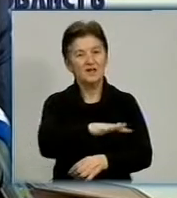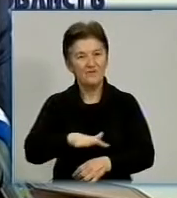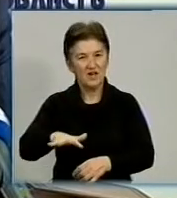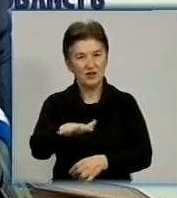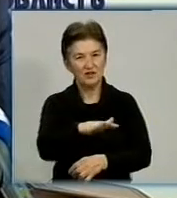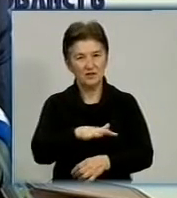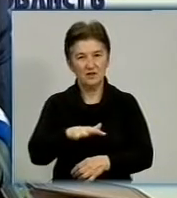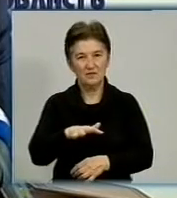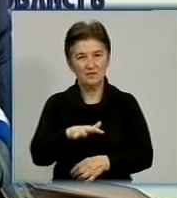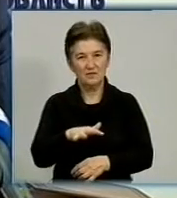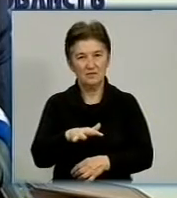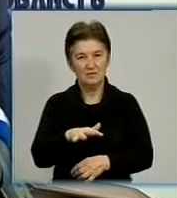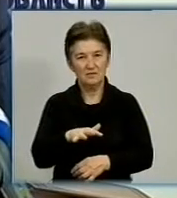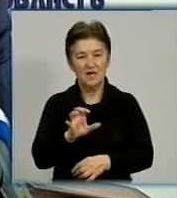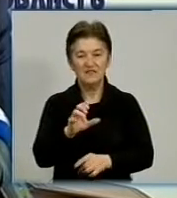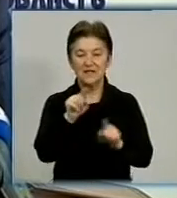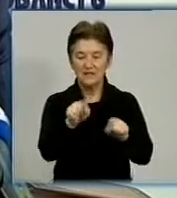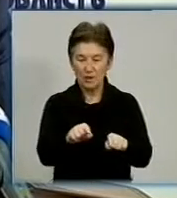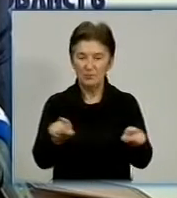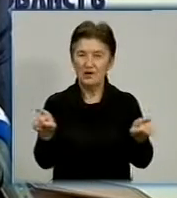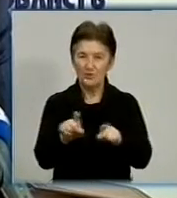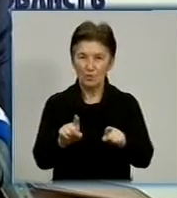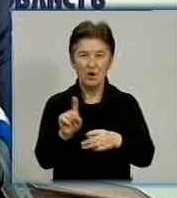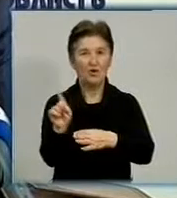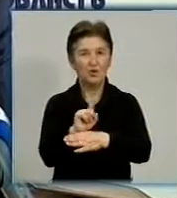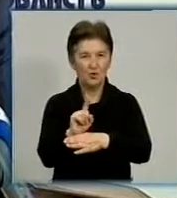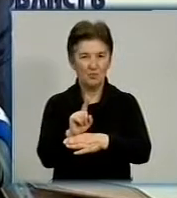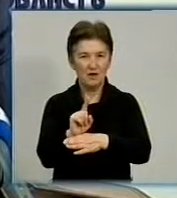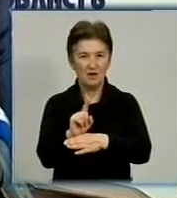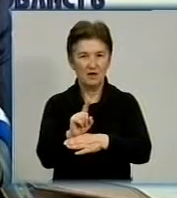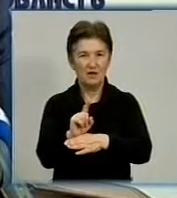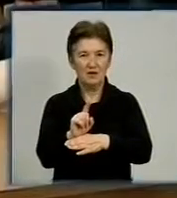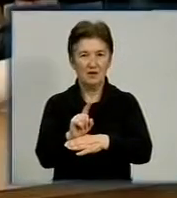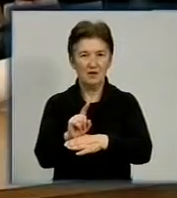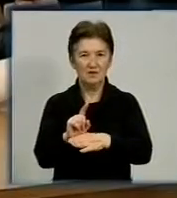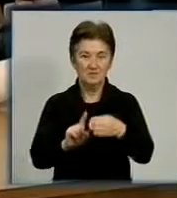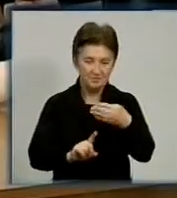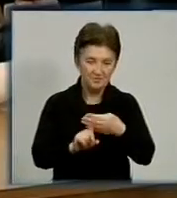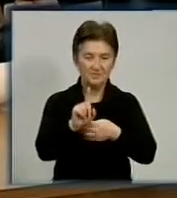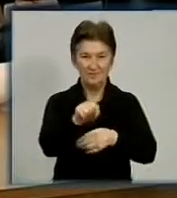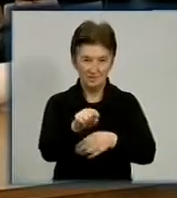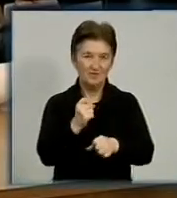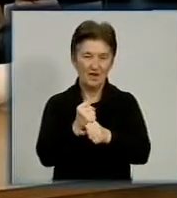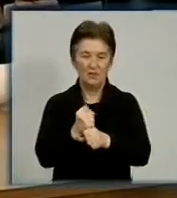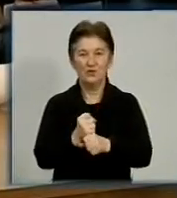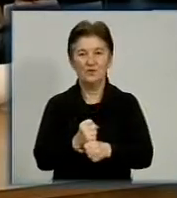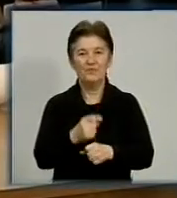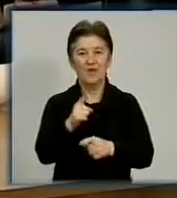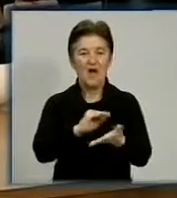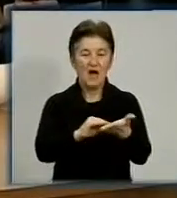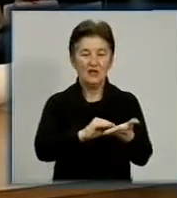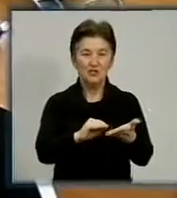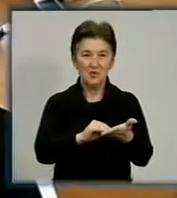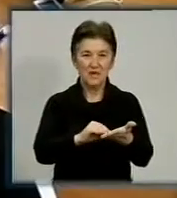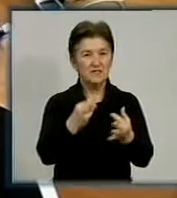з тим, щоб нормально приземлити цю інвестицію. З журналістами Олександр Петік спілкувався ми вже